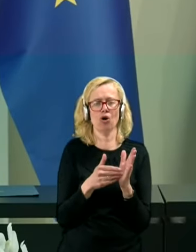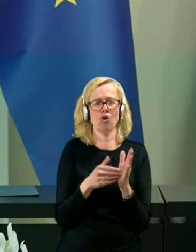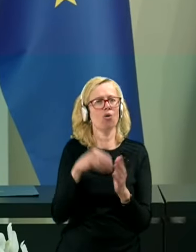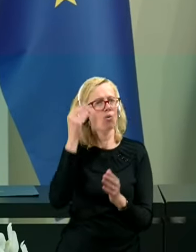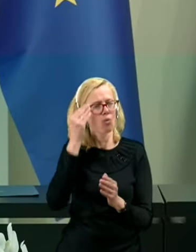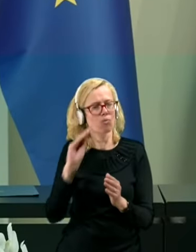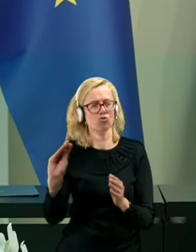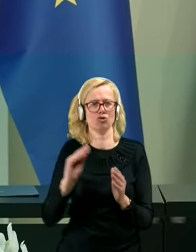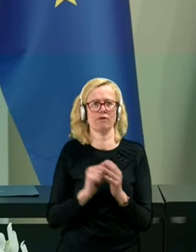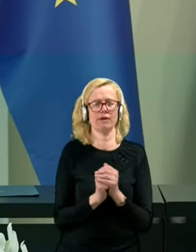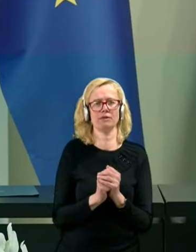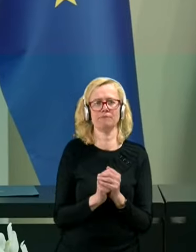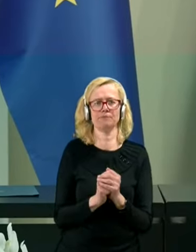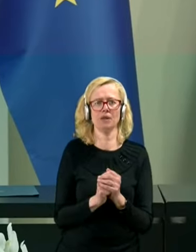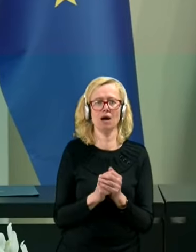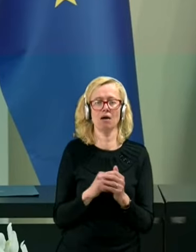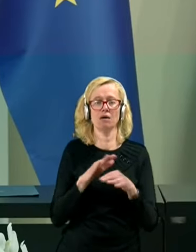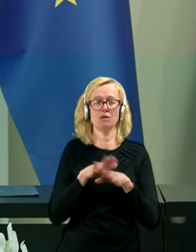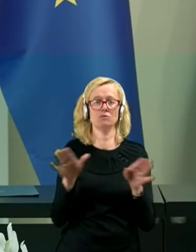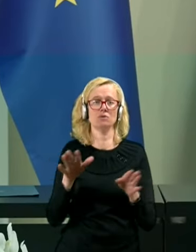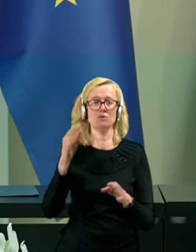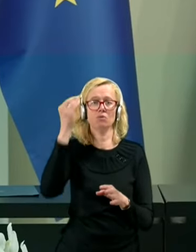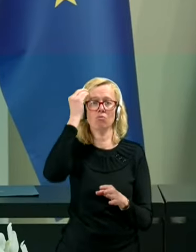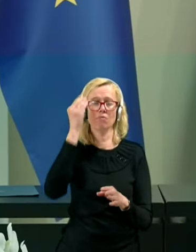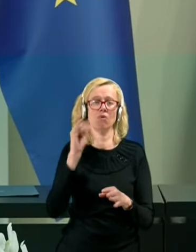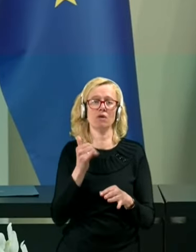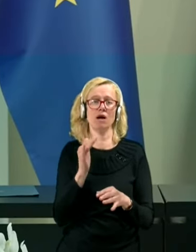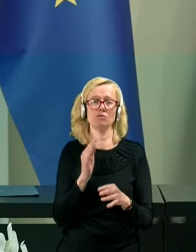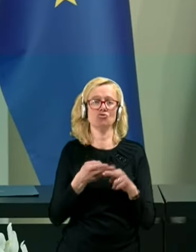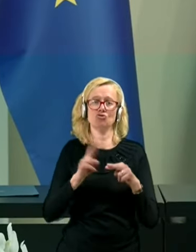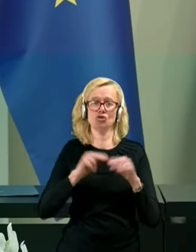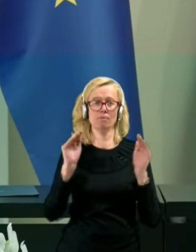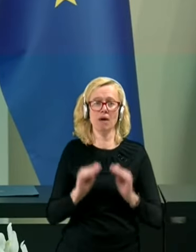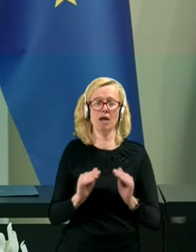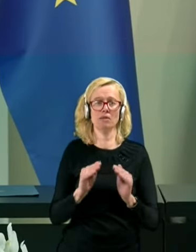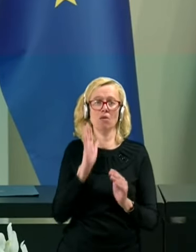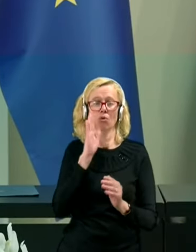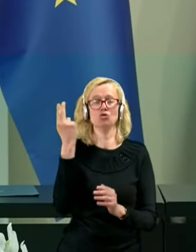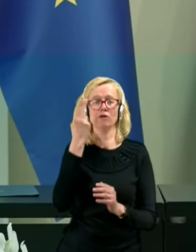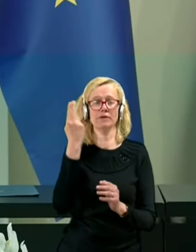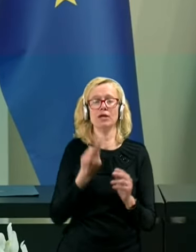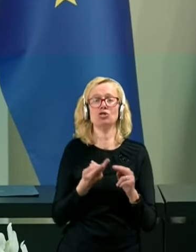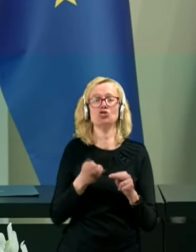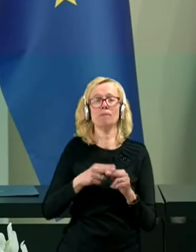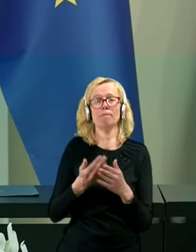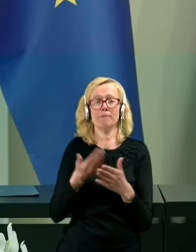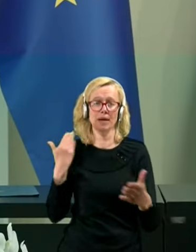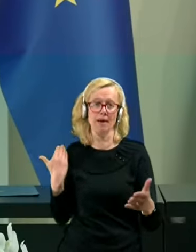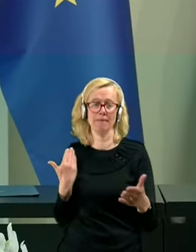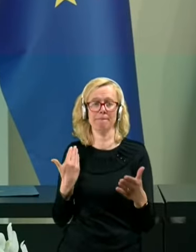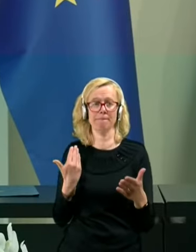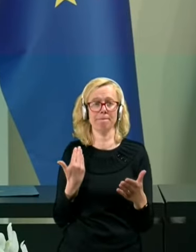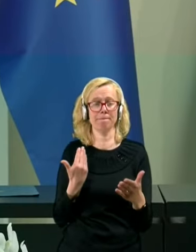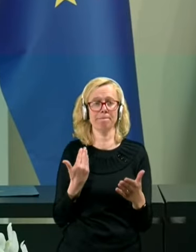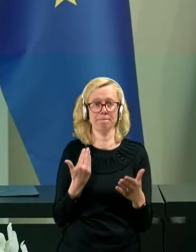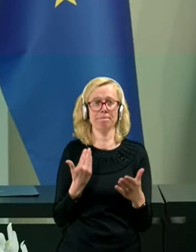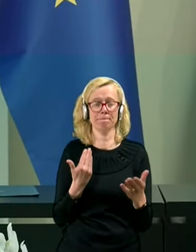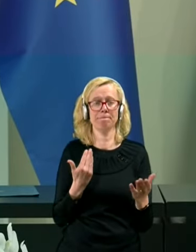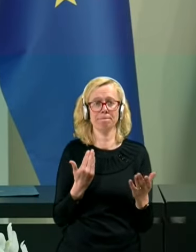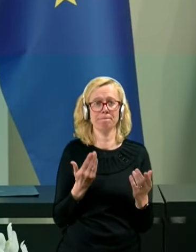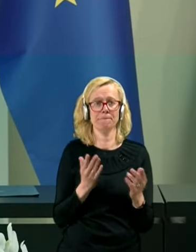upoštevati. Vsi upamo, da čim manj, da bo Slovenija čim prej prišla v